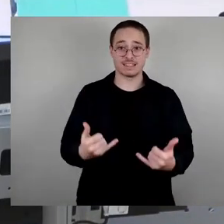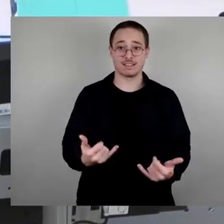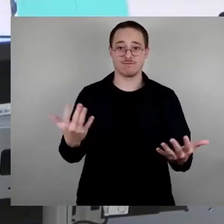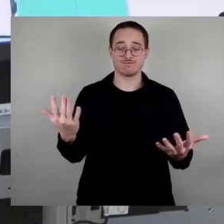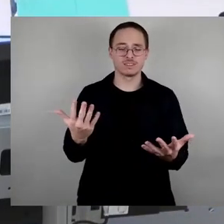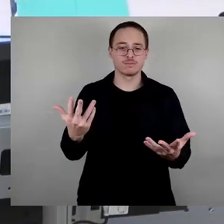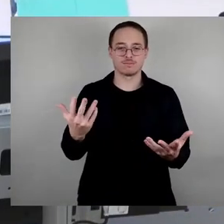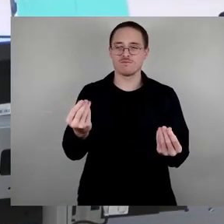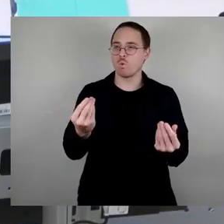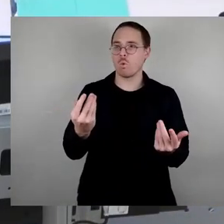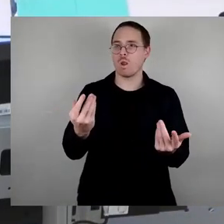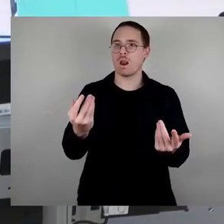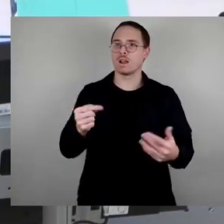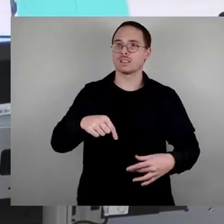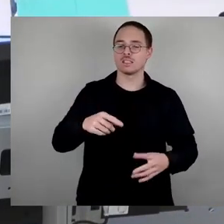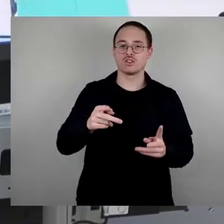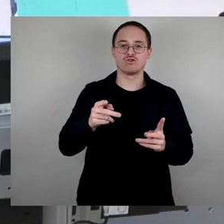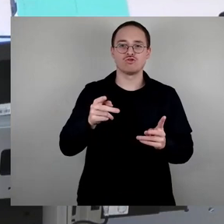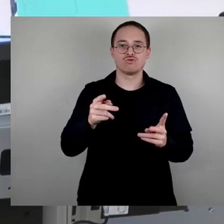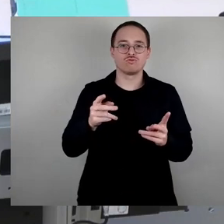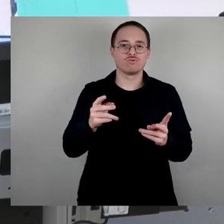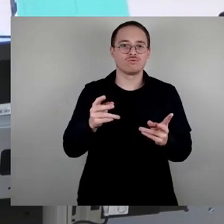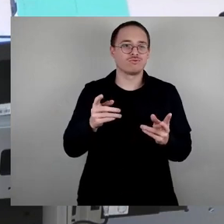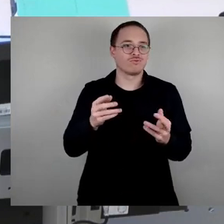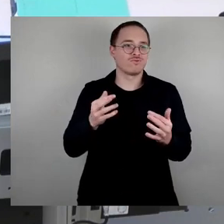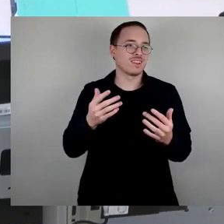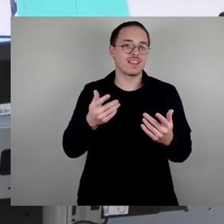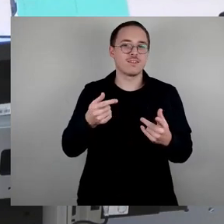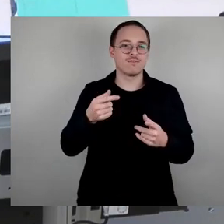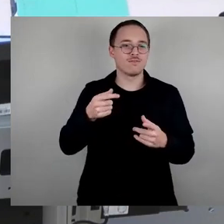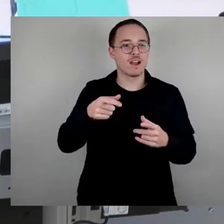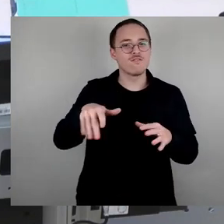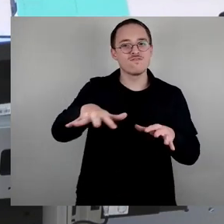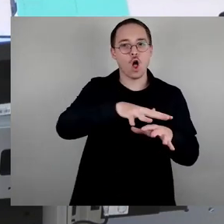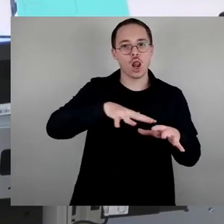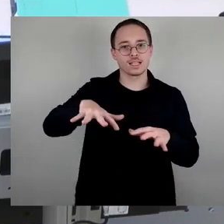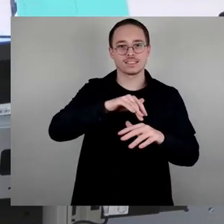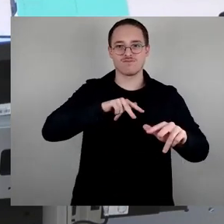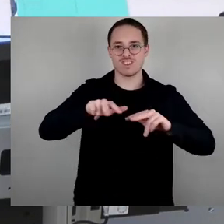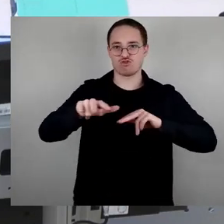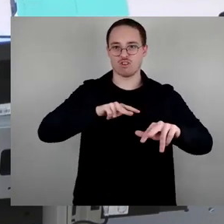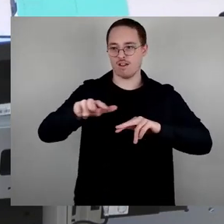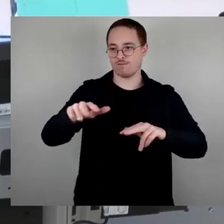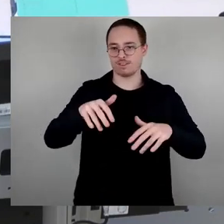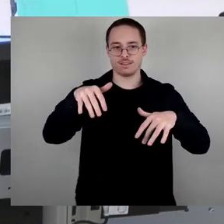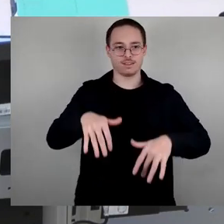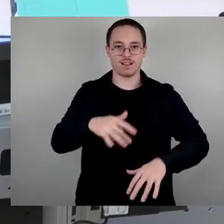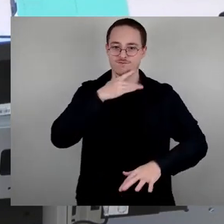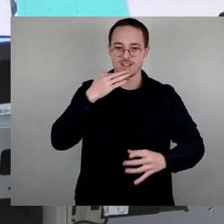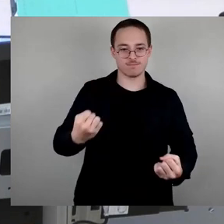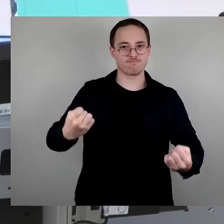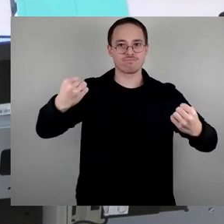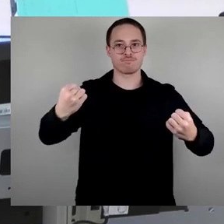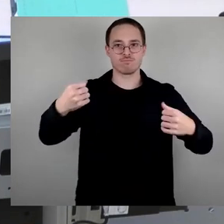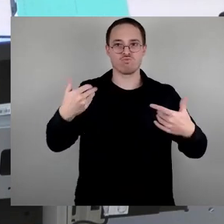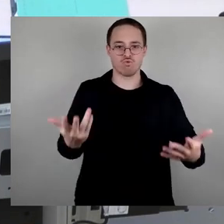wenn wir als potente Volkswirtschaft uns hier auf die Rolle zum Beispiel zurückziehen